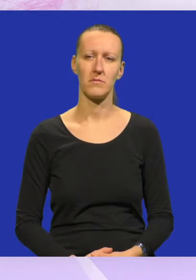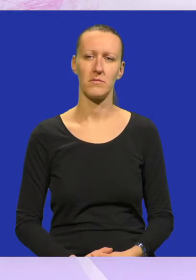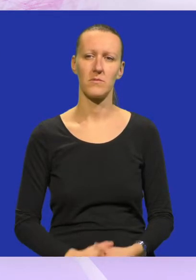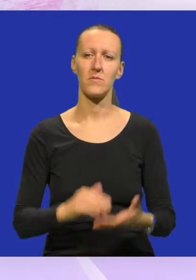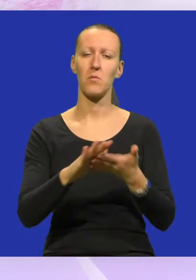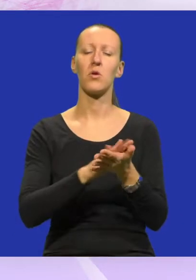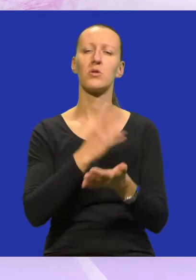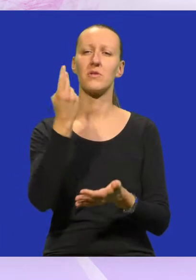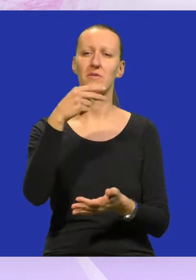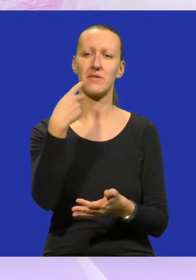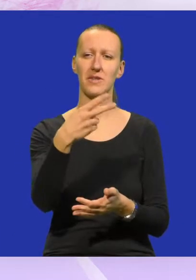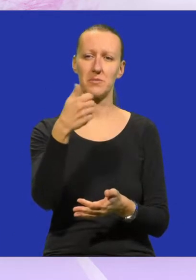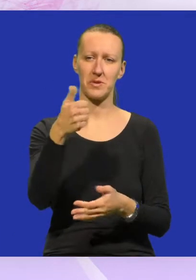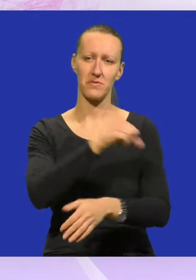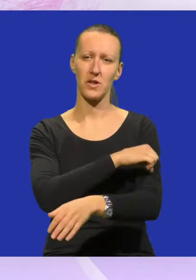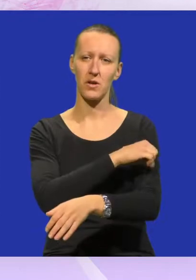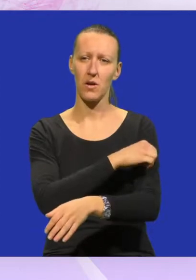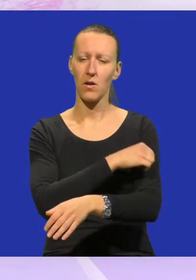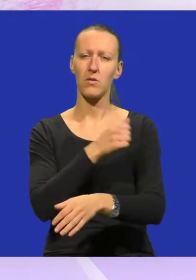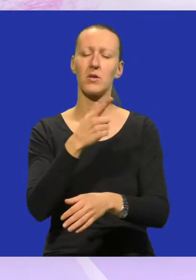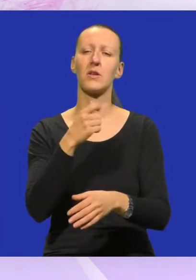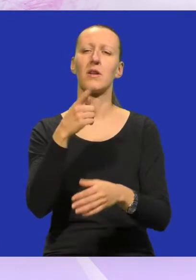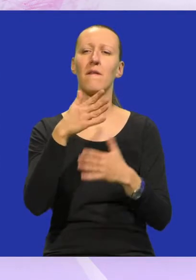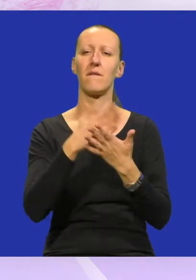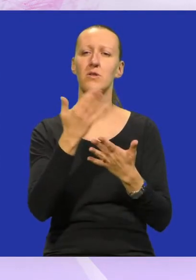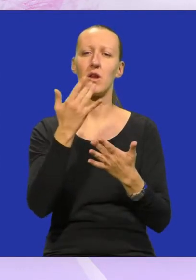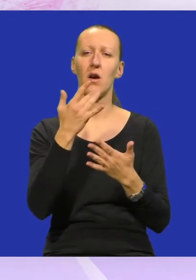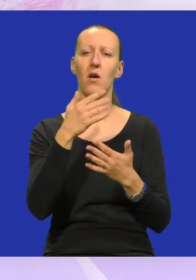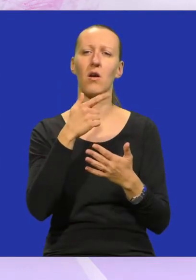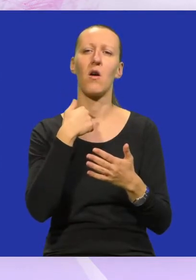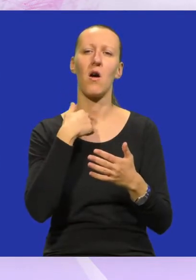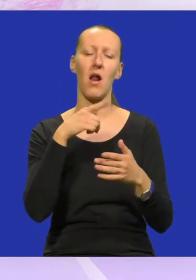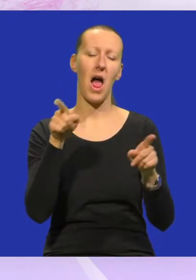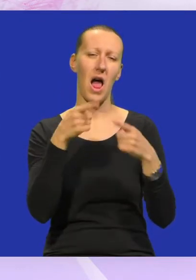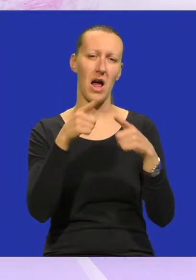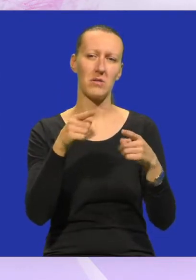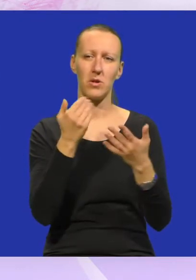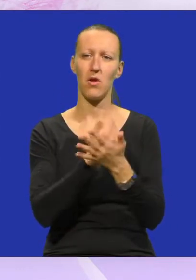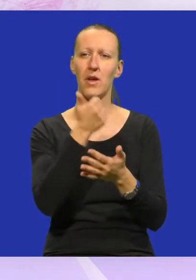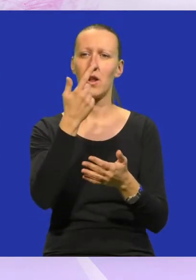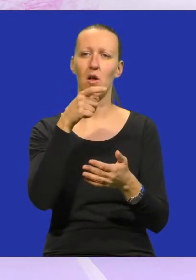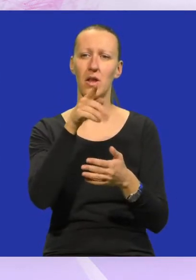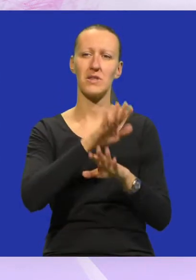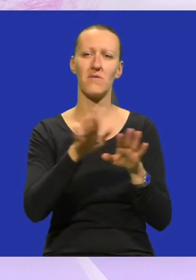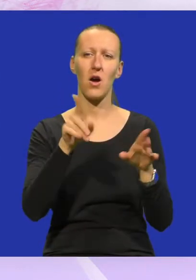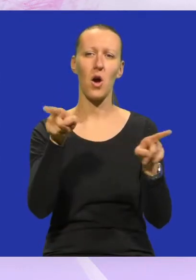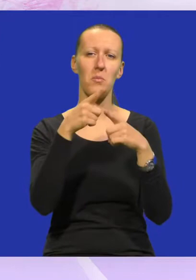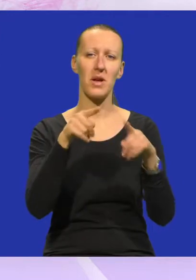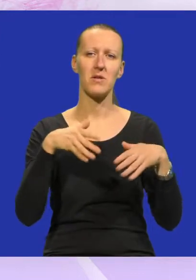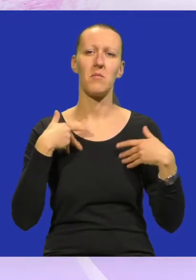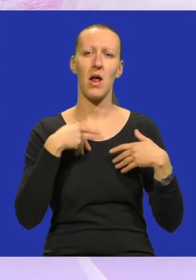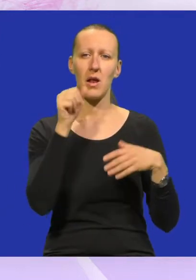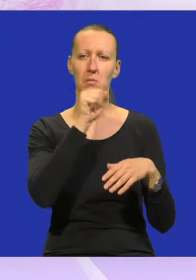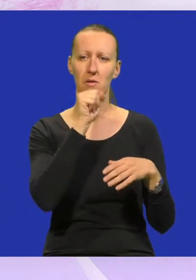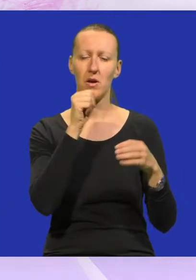Početak 2021. godine priuštio nam je već nekoliko glazbenih poslostica. Jedno od njih je svakako pjesma mladog